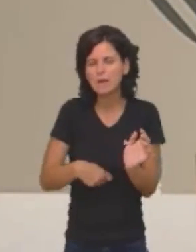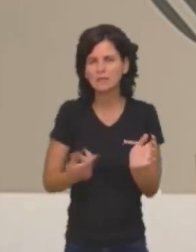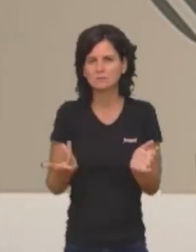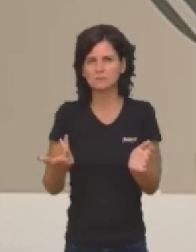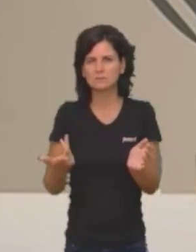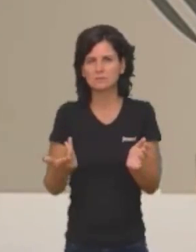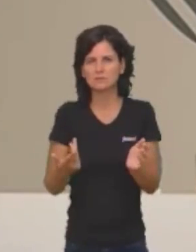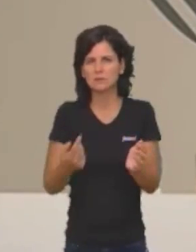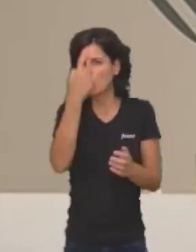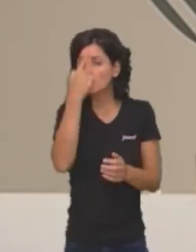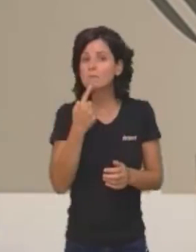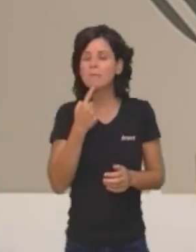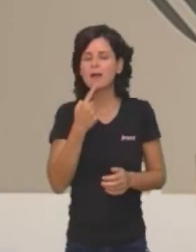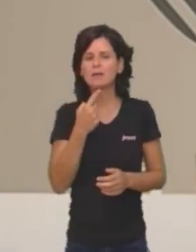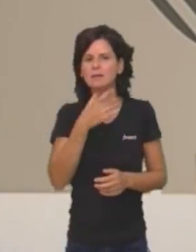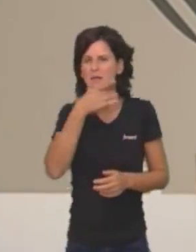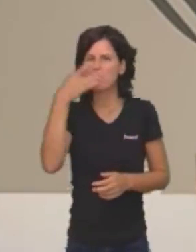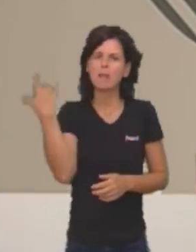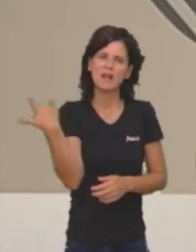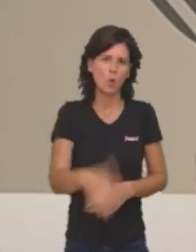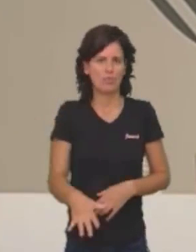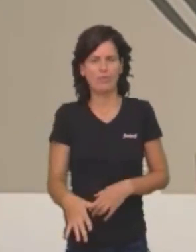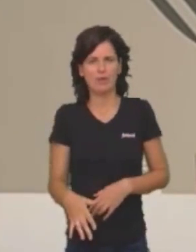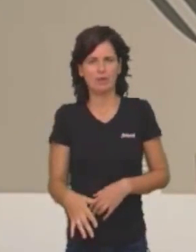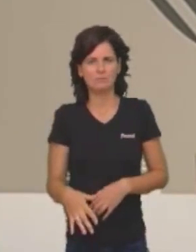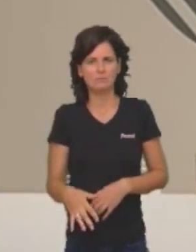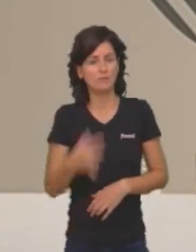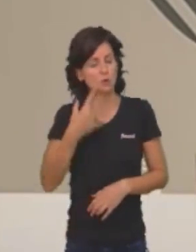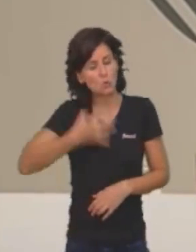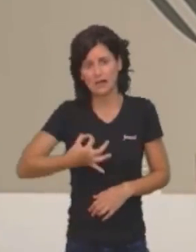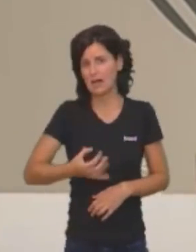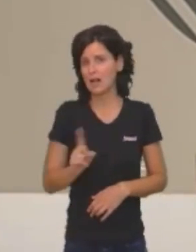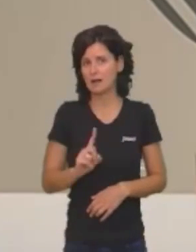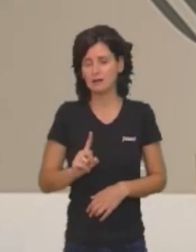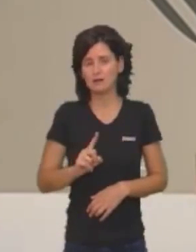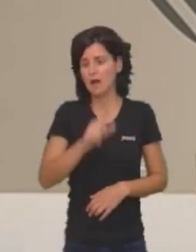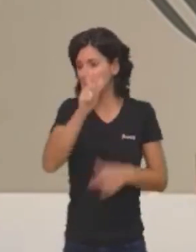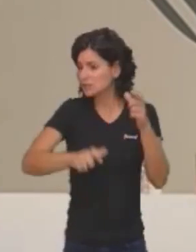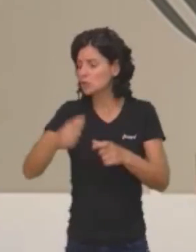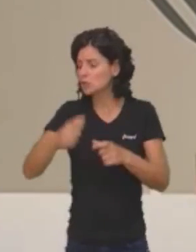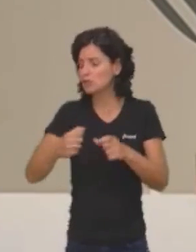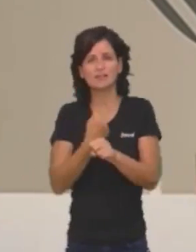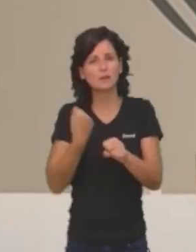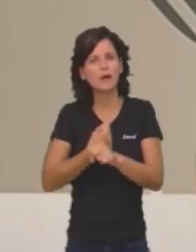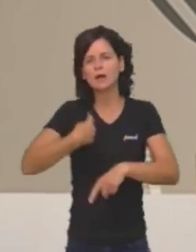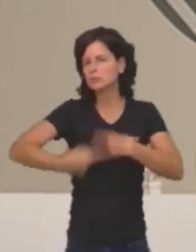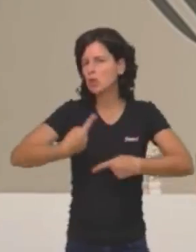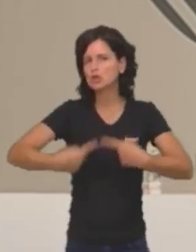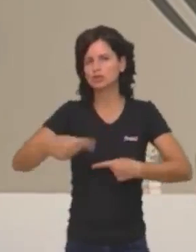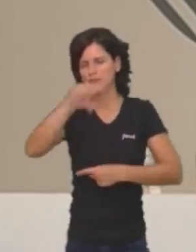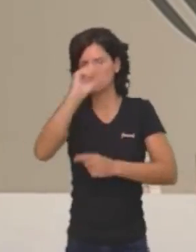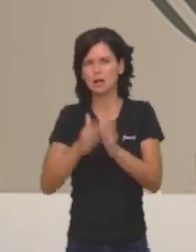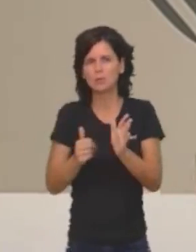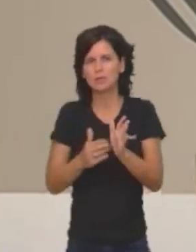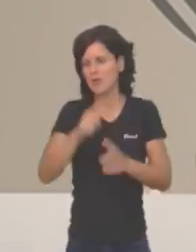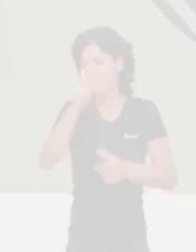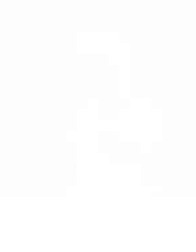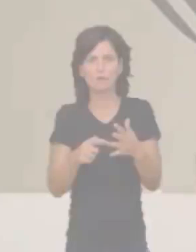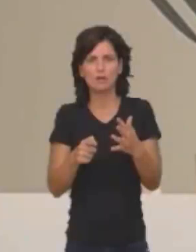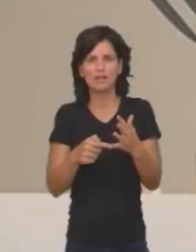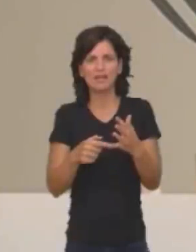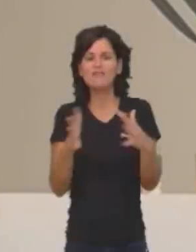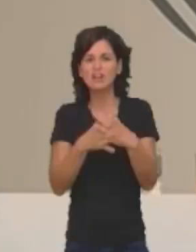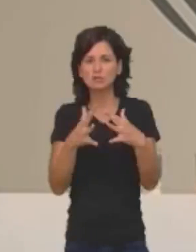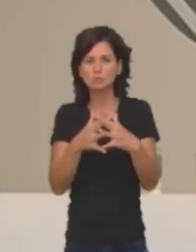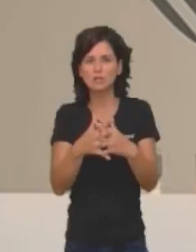se correspon amb la gent treballadora i enrada que cada dia s'alça pel matí i intenta treure la seva vida i la seva família endavant.